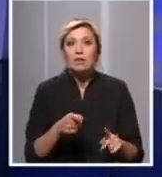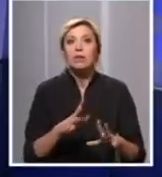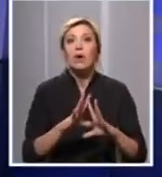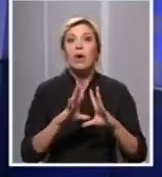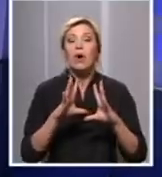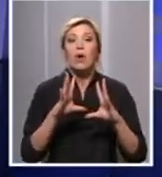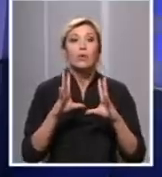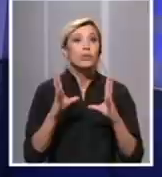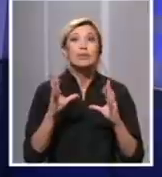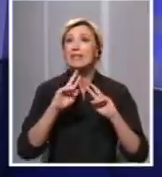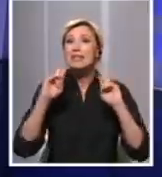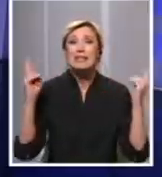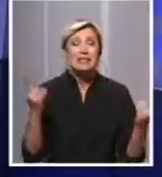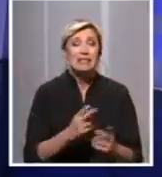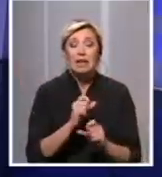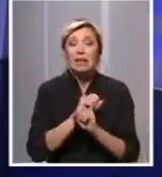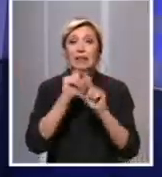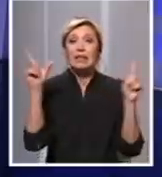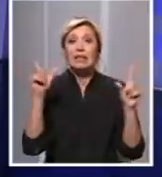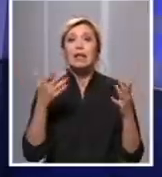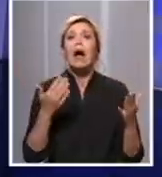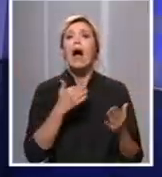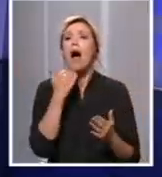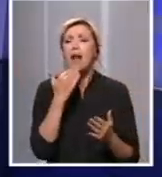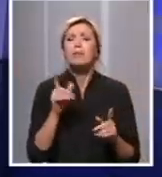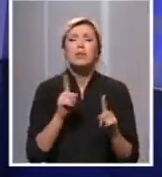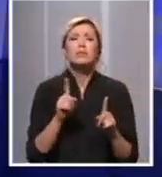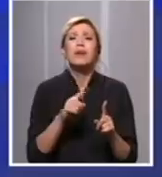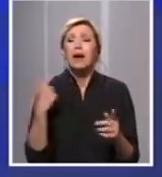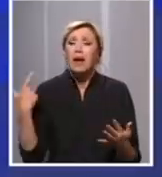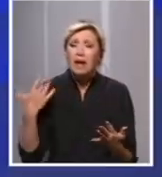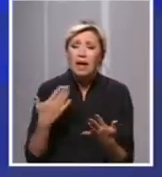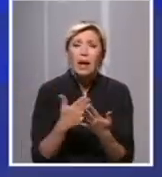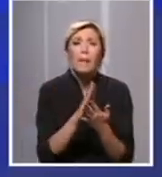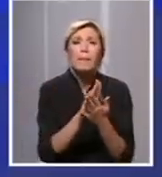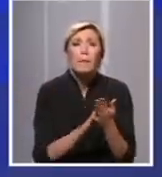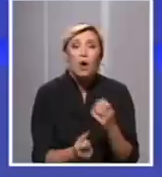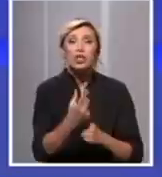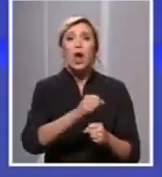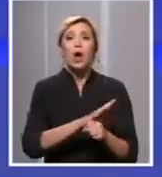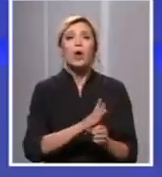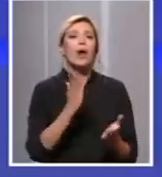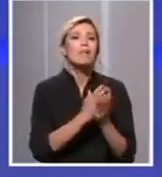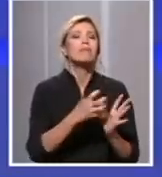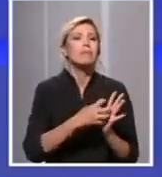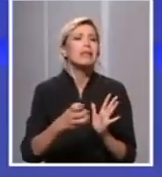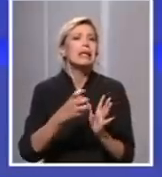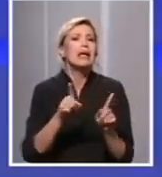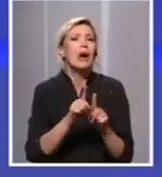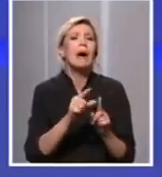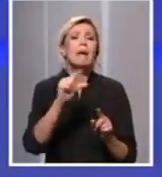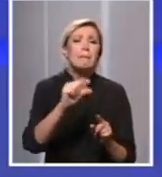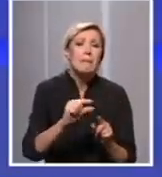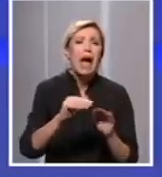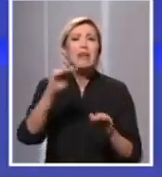je zateklo ali sa druge strane virus nikada nije ni prestao da cirkuliše. U jednom periodu smo se, ako mogu da kažem